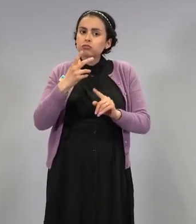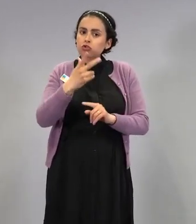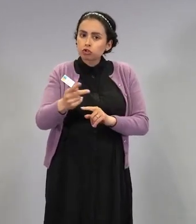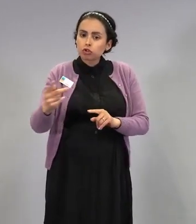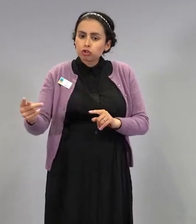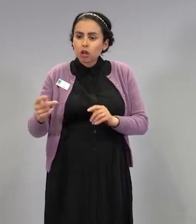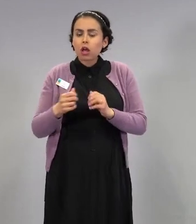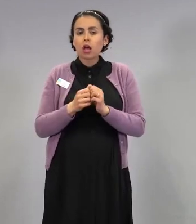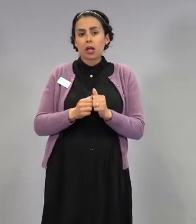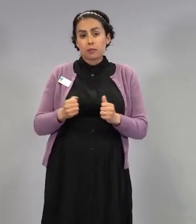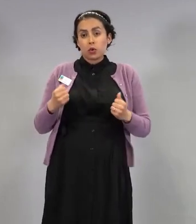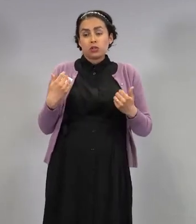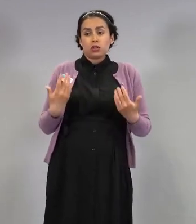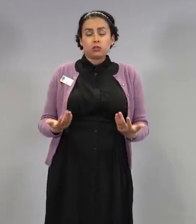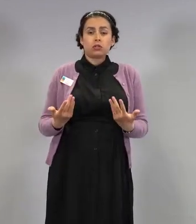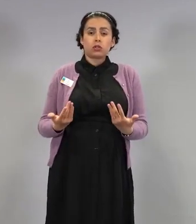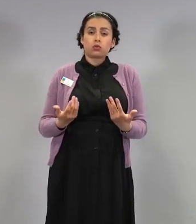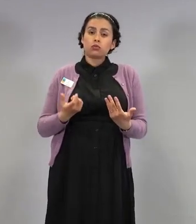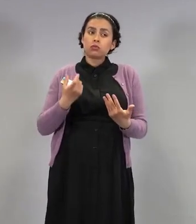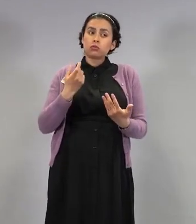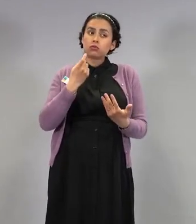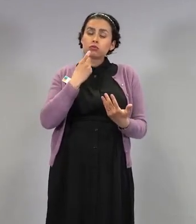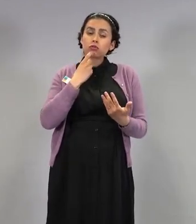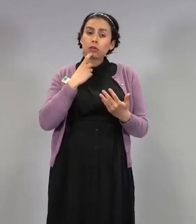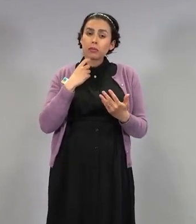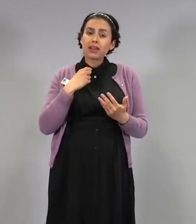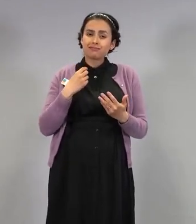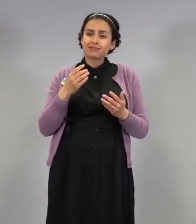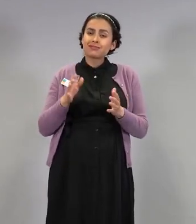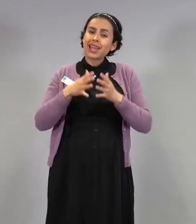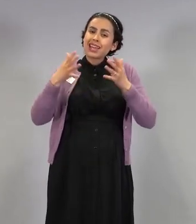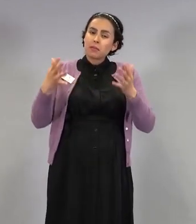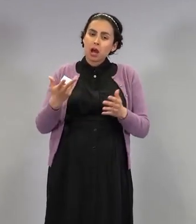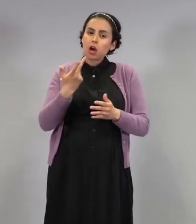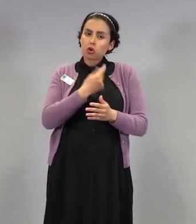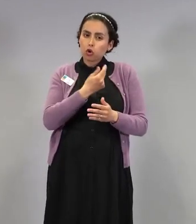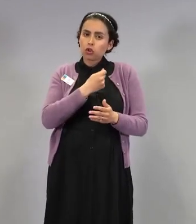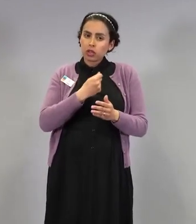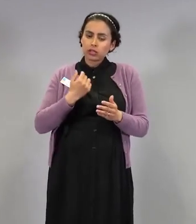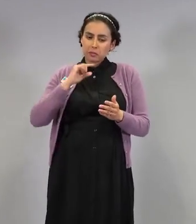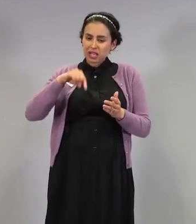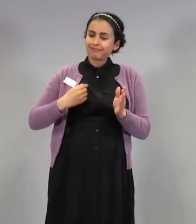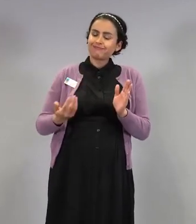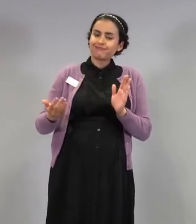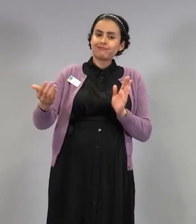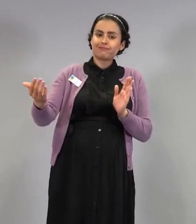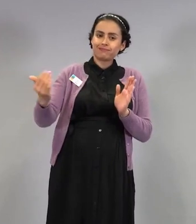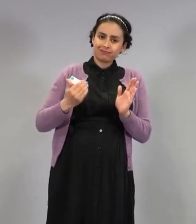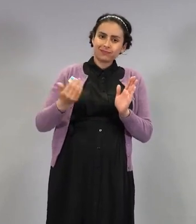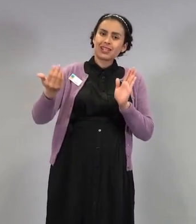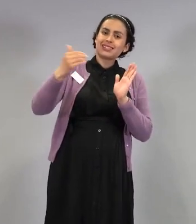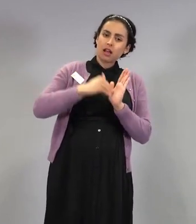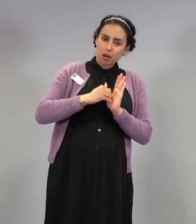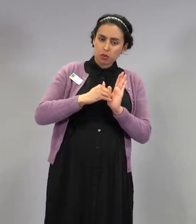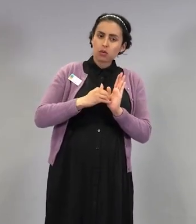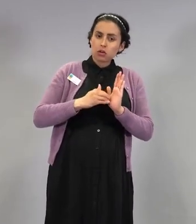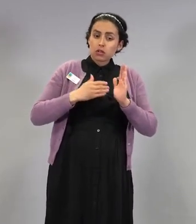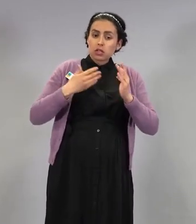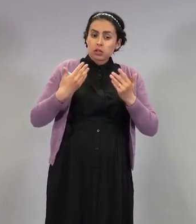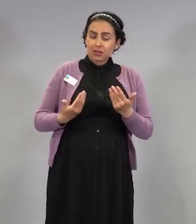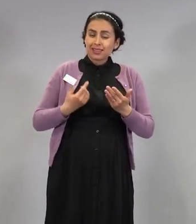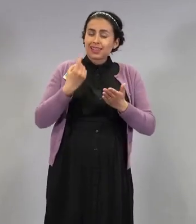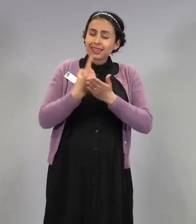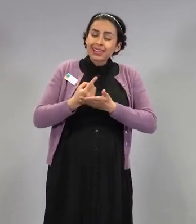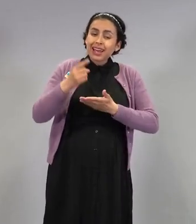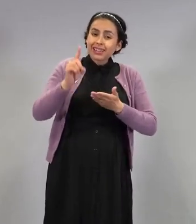Kuitenkin nyt, kun rokotteita tulee maahan paljon enemmän, niin nyt se varmaan se pääasia on, että me päästäisiin